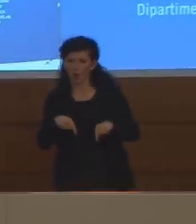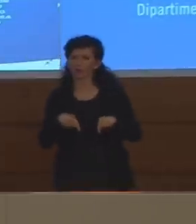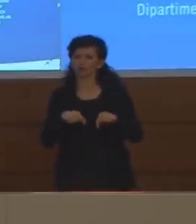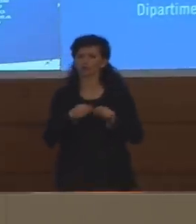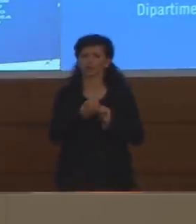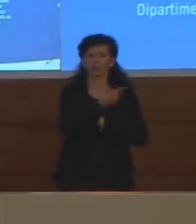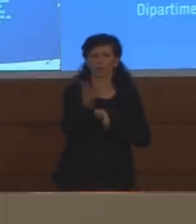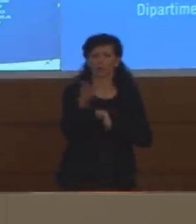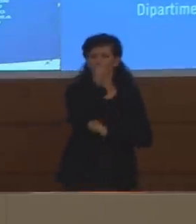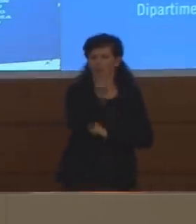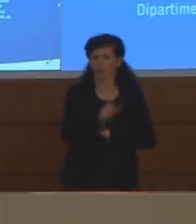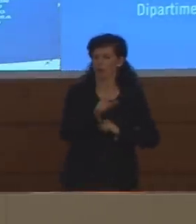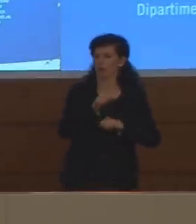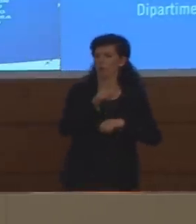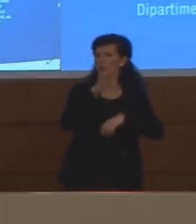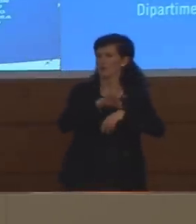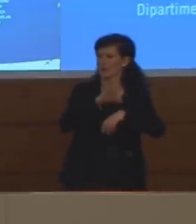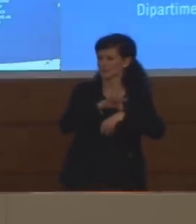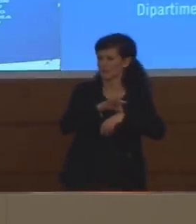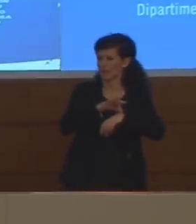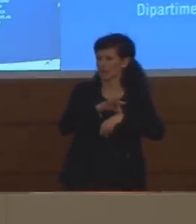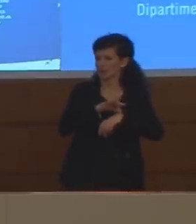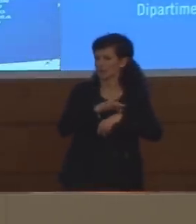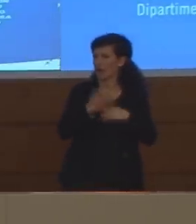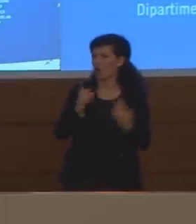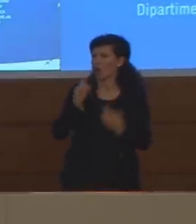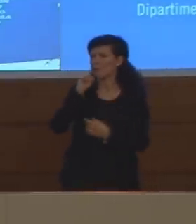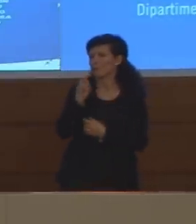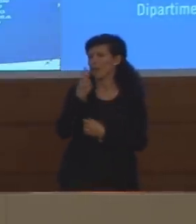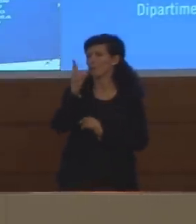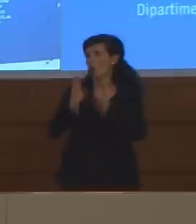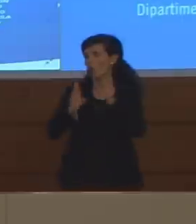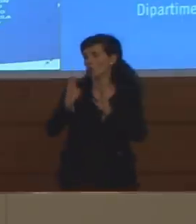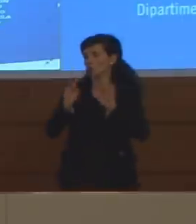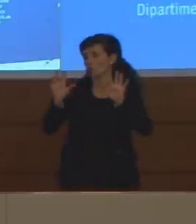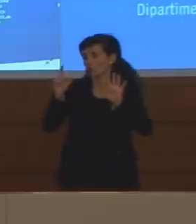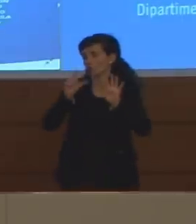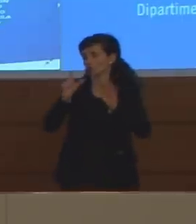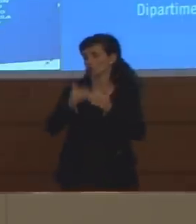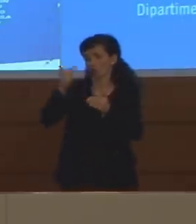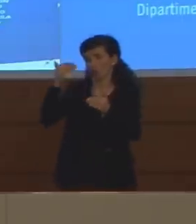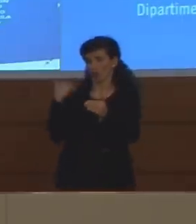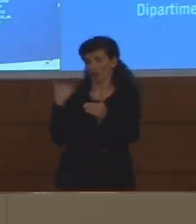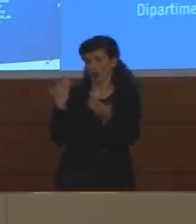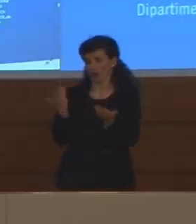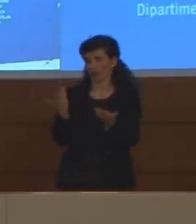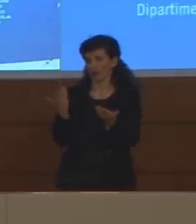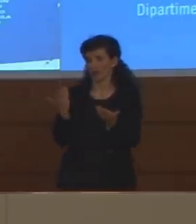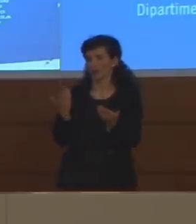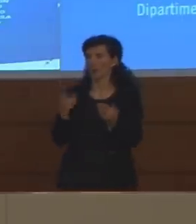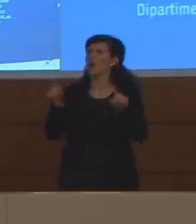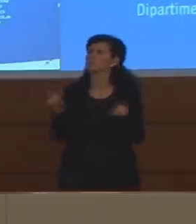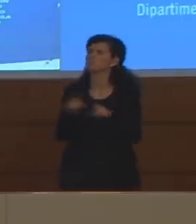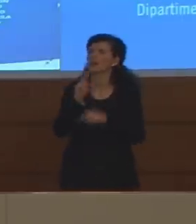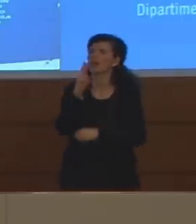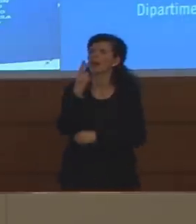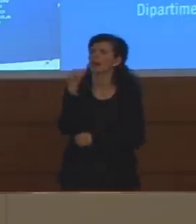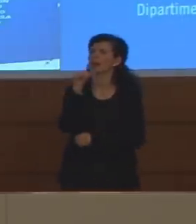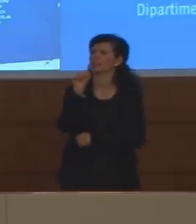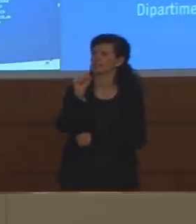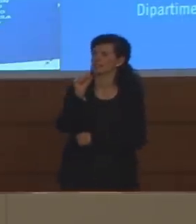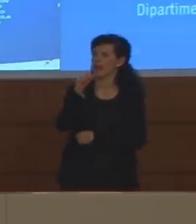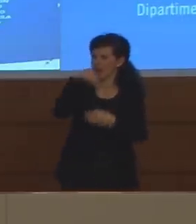si dovrebbe parlare dei numeri di tamponi fatti 10 giorni fa e sulle RSA vorrei chiedere se voi avete